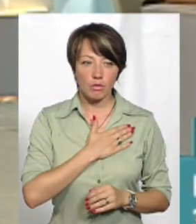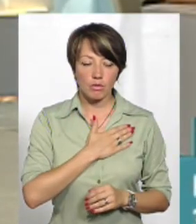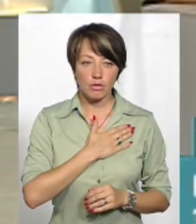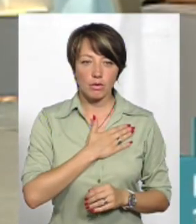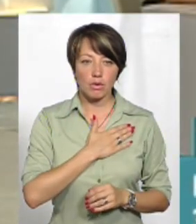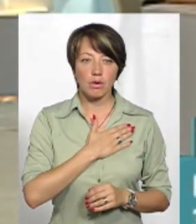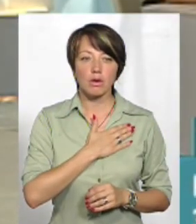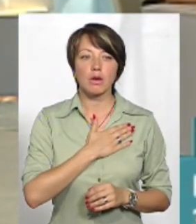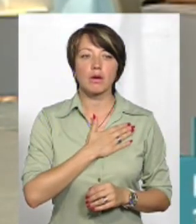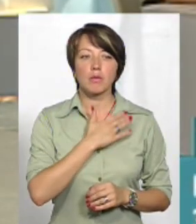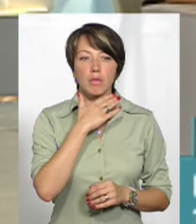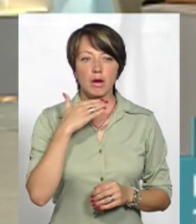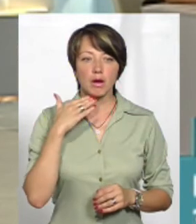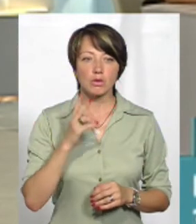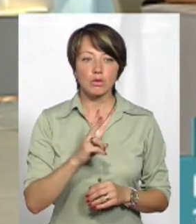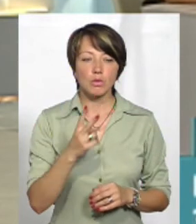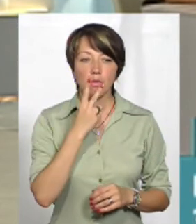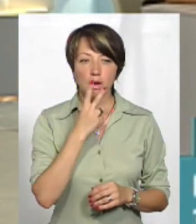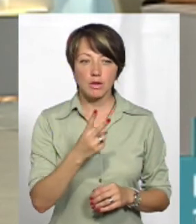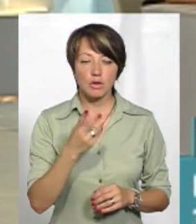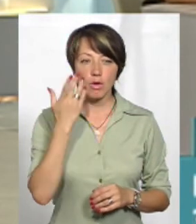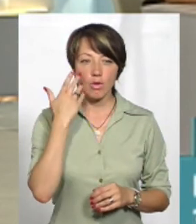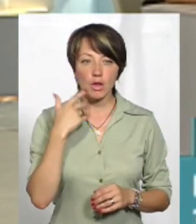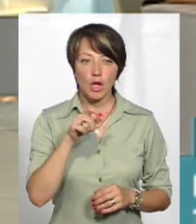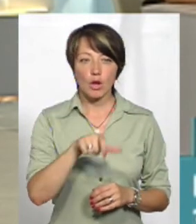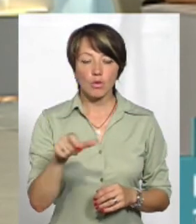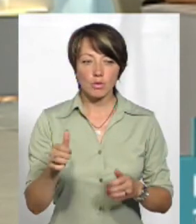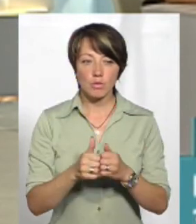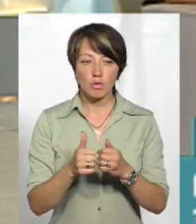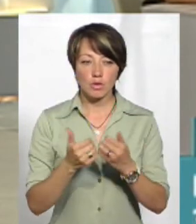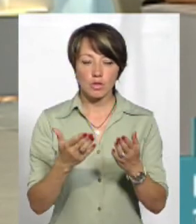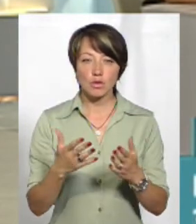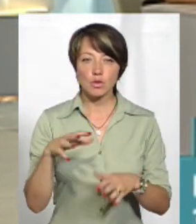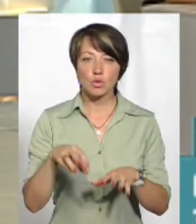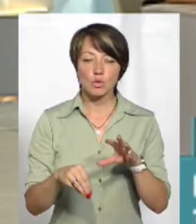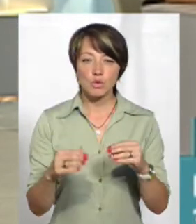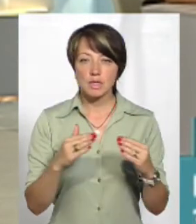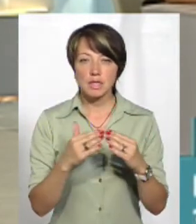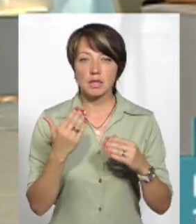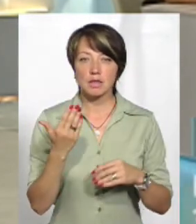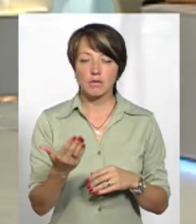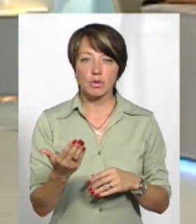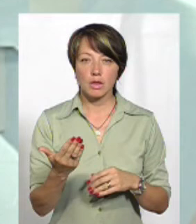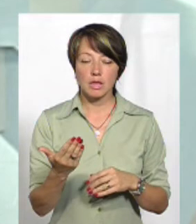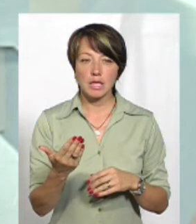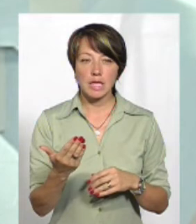напевно, всі, де багато хто бачив, от коли люди поруч тебе, твої сусіди, твої